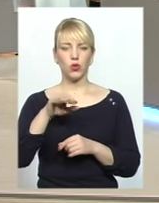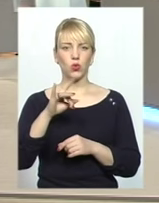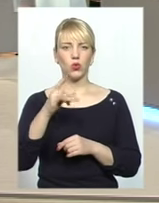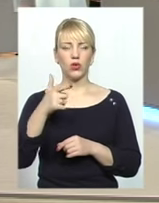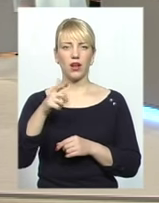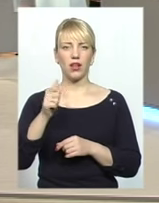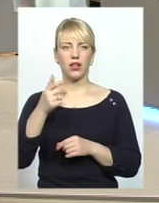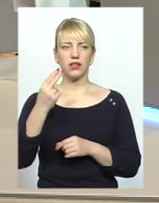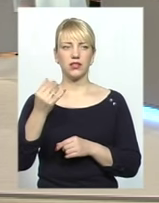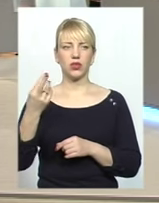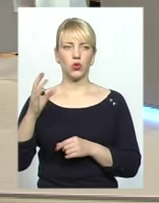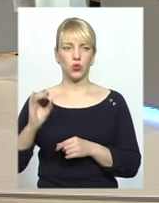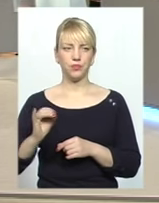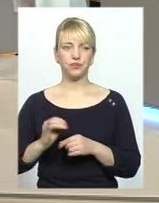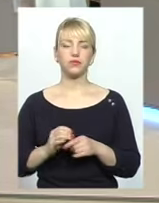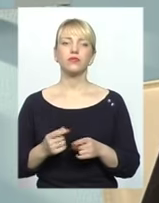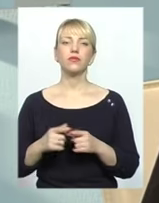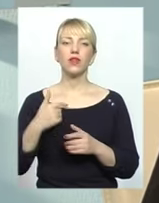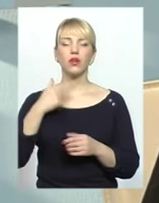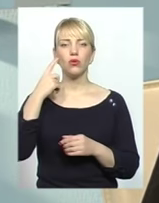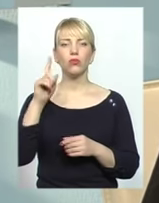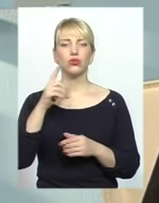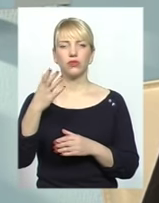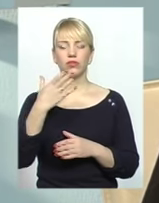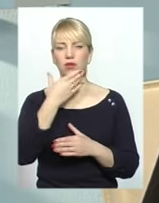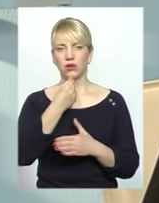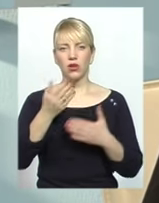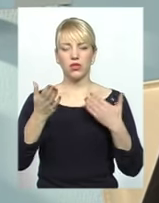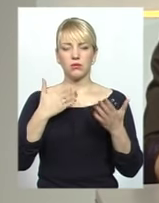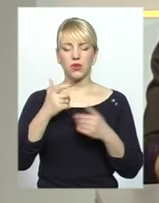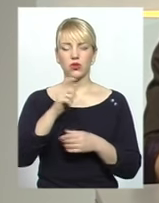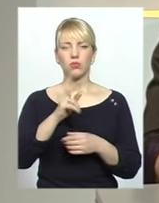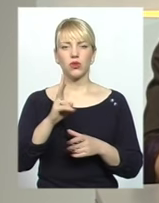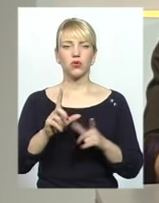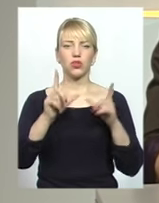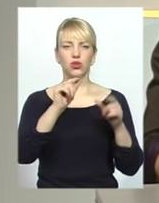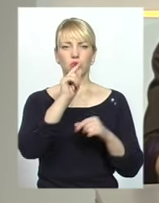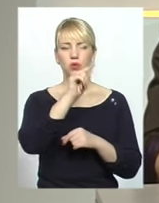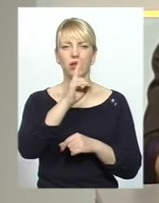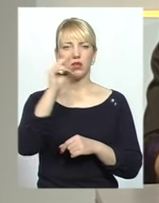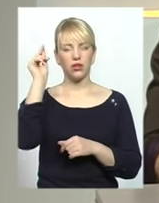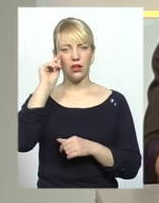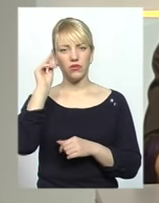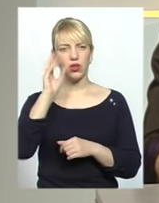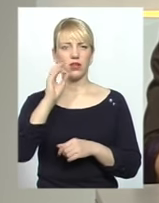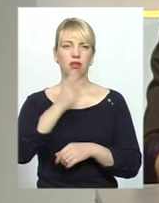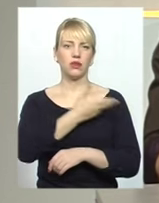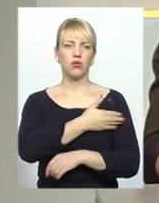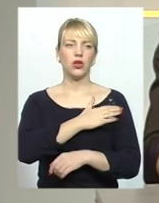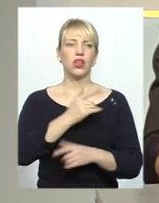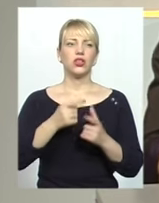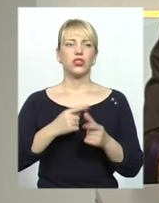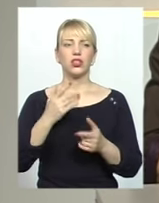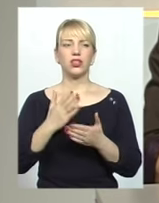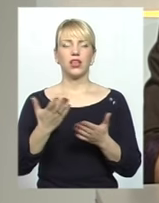що ви тісно спілкуєтеся з тими людьми, які перебувають в Польщі, що на навчання, що на роботі. От скажіть, будь ласка, чи є якісь нарікання на неприємні, на